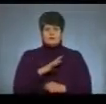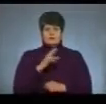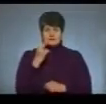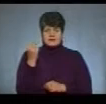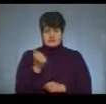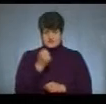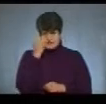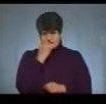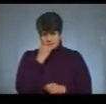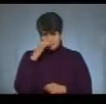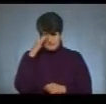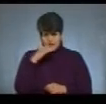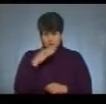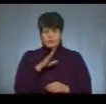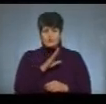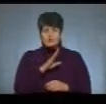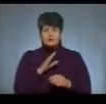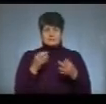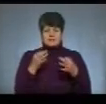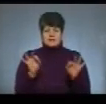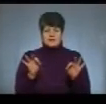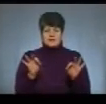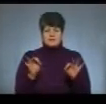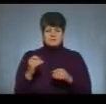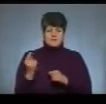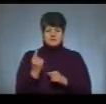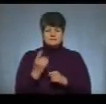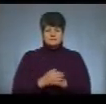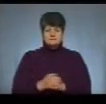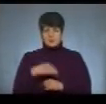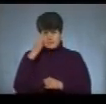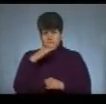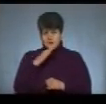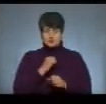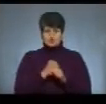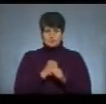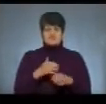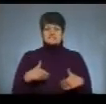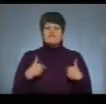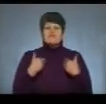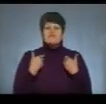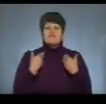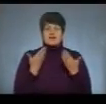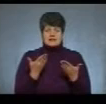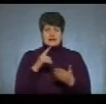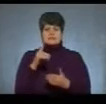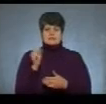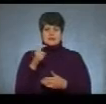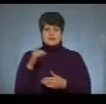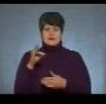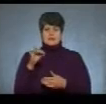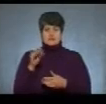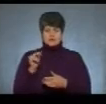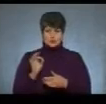звільняють одним із перших. Кібергі, яте ви. Батько зробив звернення до Захарченка, що